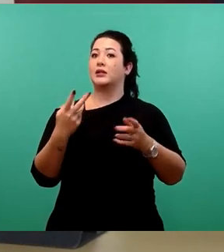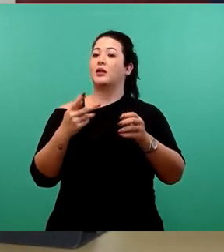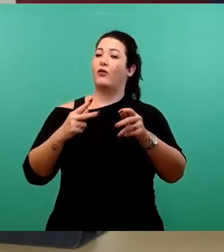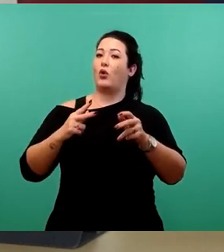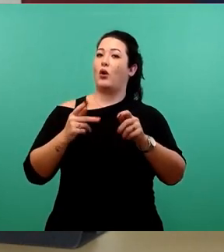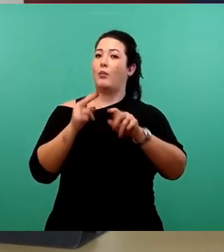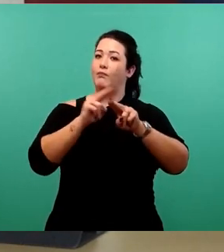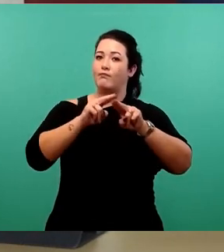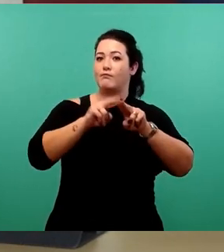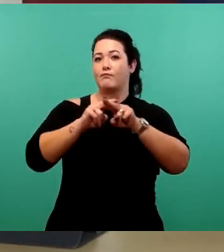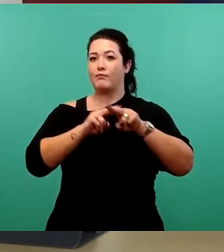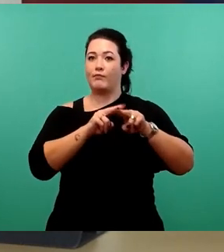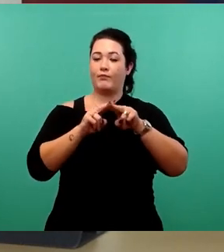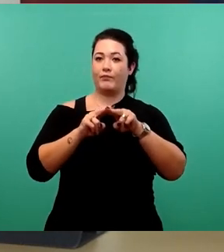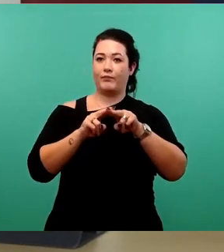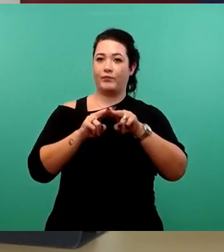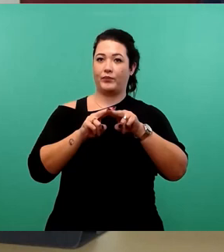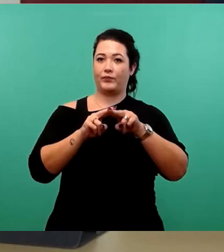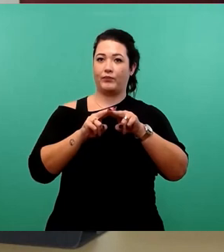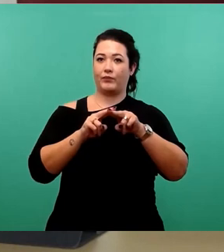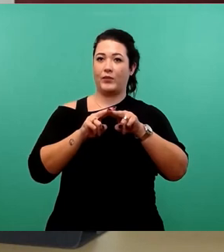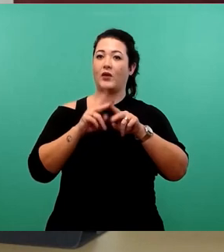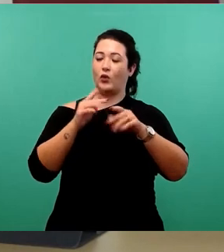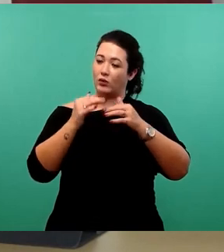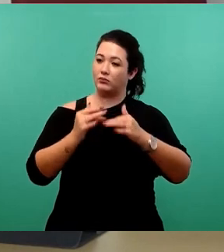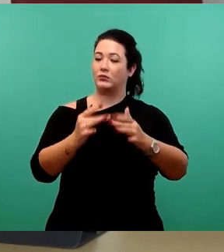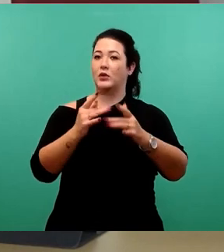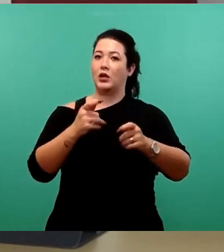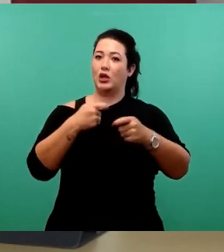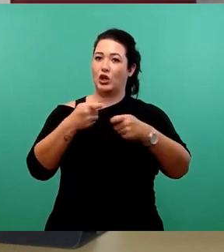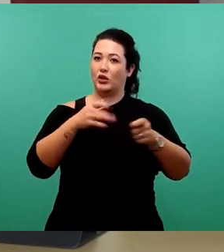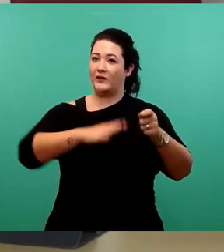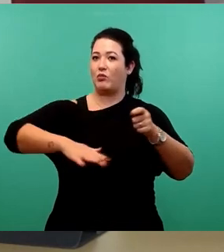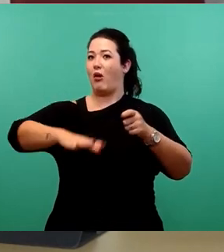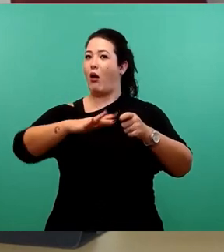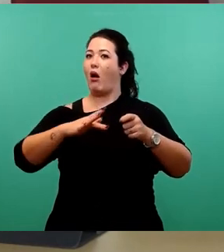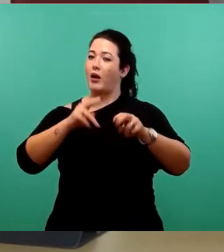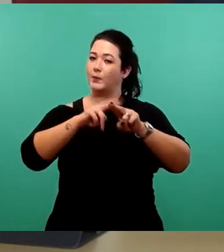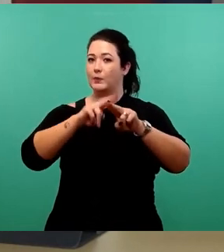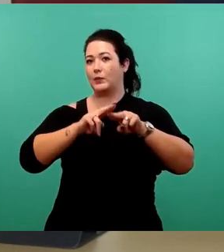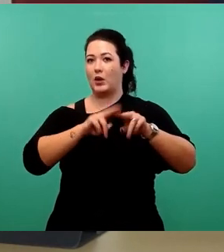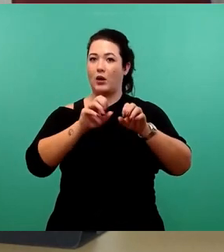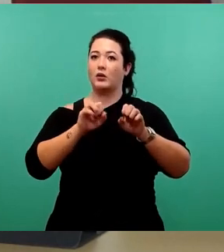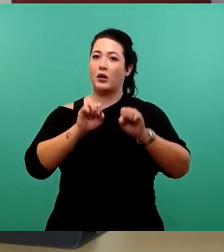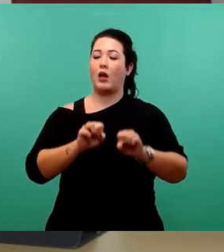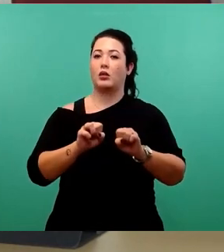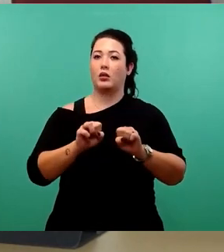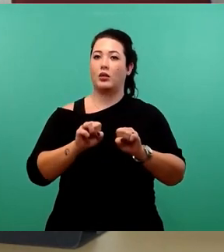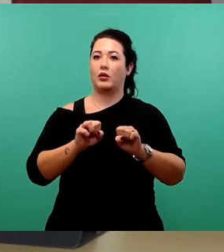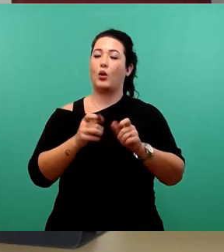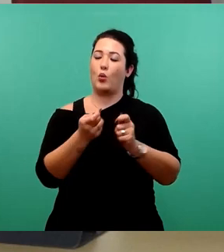vorhin in der Hauptsatzung beschlossen, in dem Geschäftsbereich gibt. Die sind jetzt hier nicht so gravierend, aber nochmal eine kleine